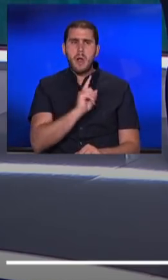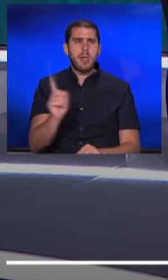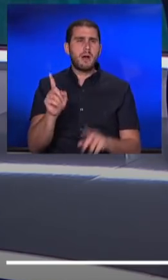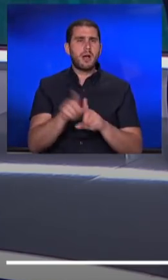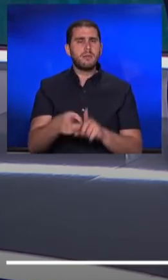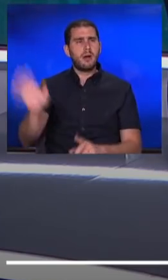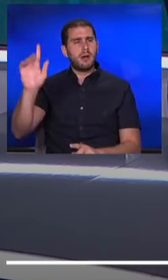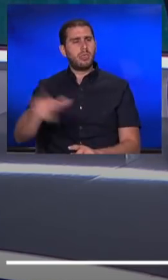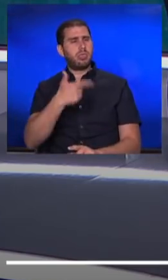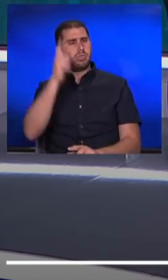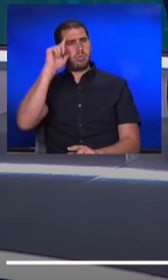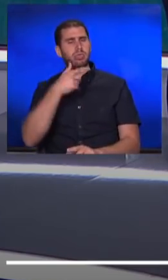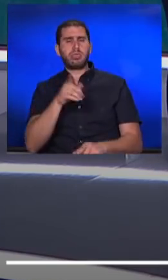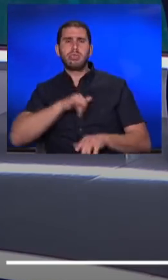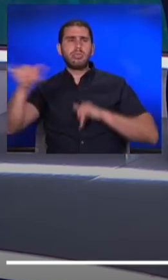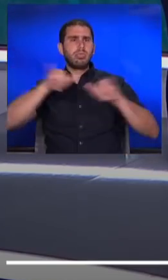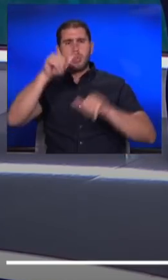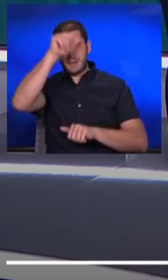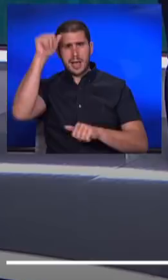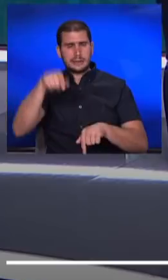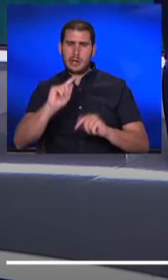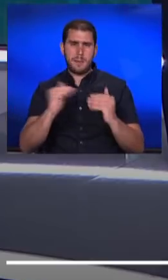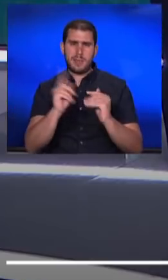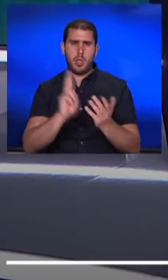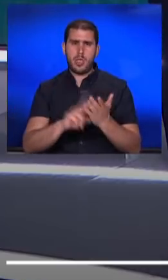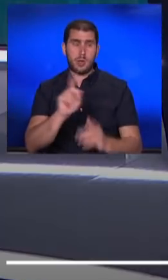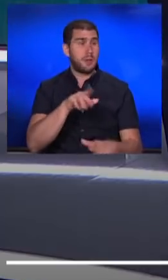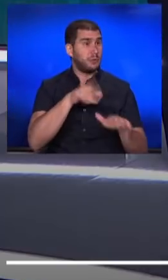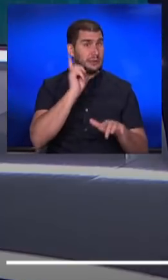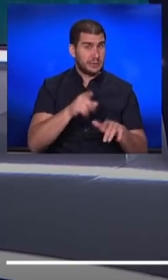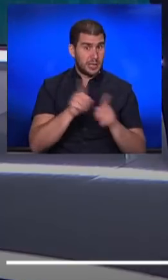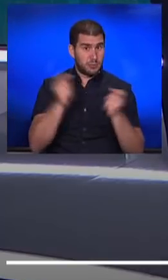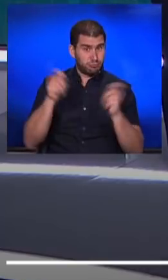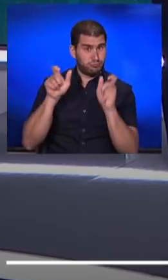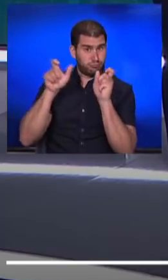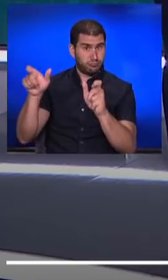לחול בהמוננו בקיץ הזה. זה פשוט לא נכון. הממשלה, צריכה לסגור את השמיים כבר עכשיו?